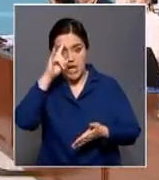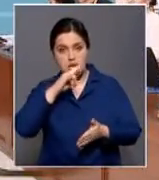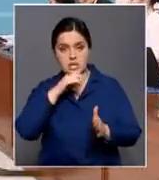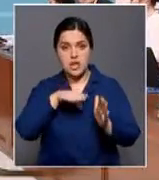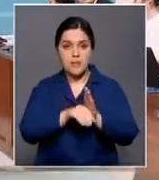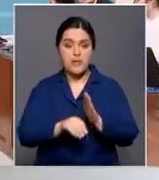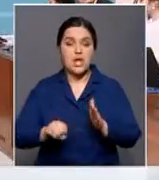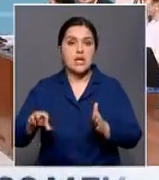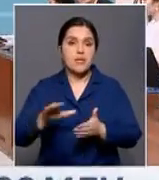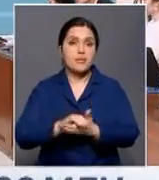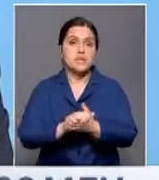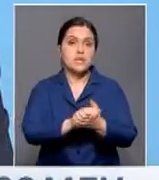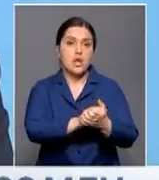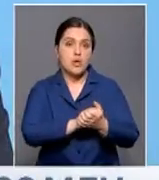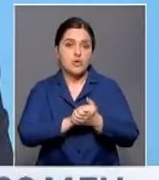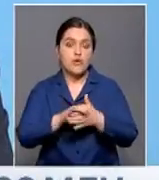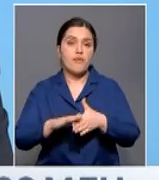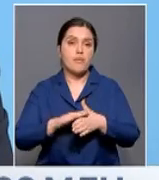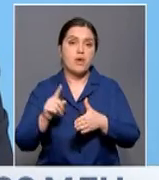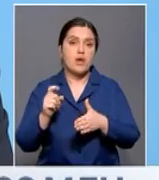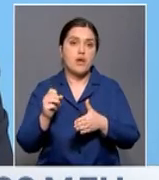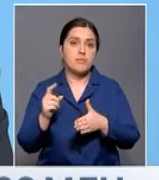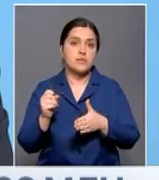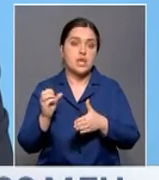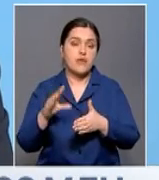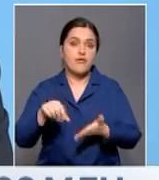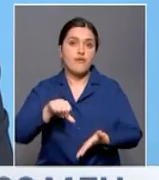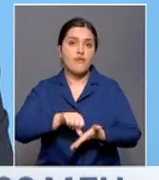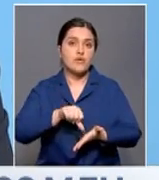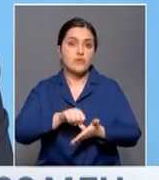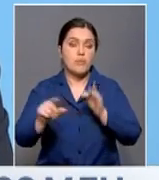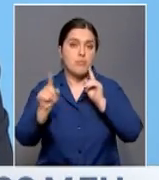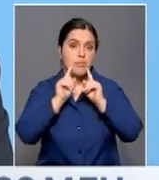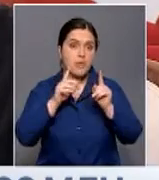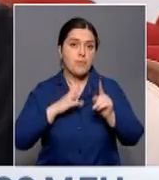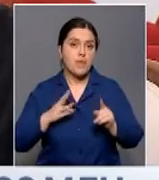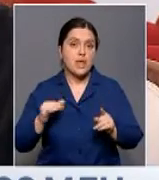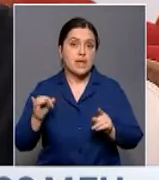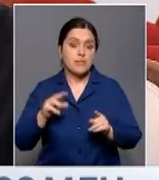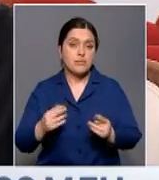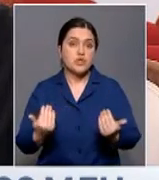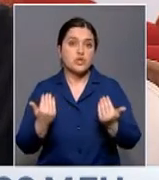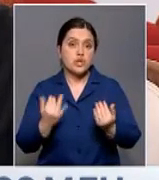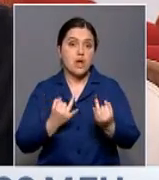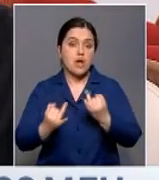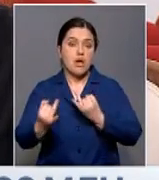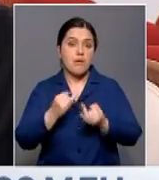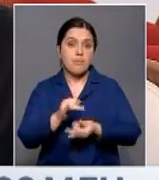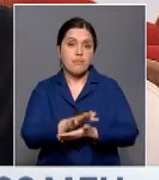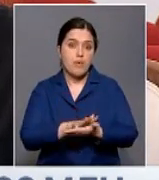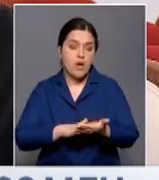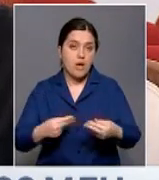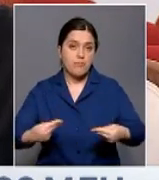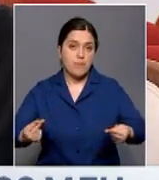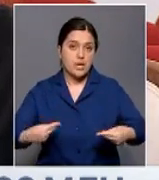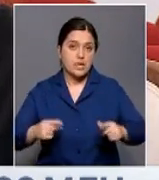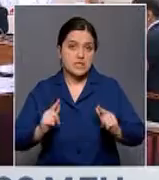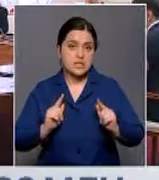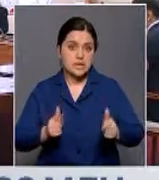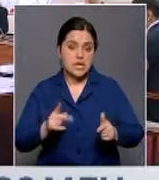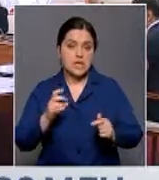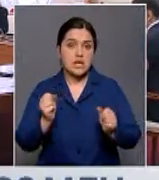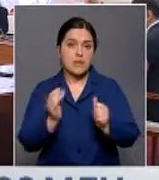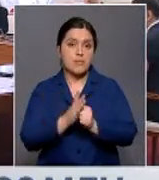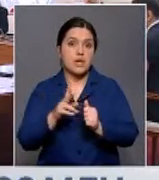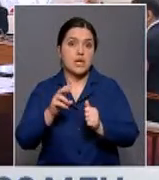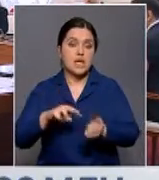Европейском Союзе Алмаз Хамзаев, выступая на брифинге в МИДе. Сейчас переговоры продолжаются. Подписание соглашения сроком на 15 лет